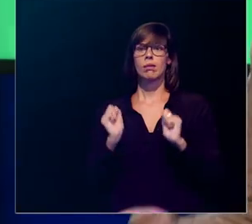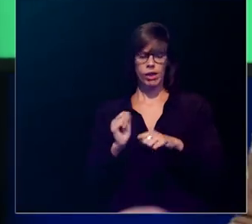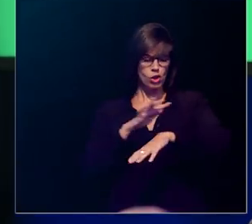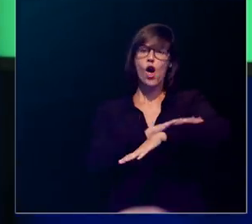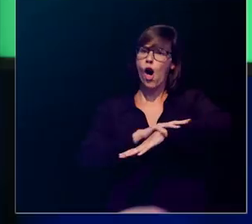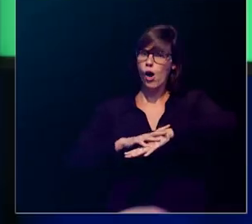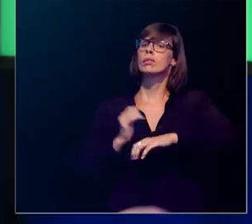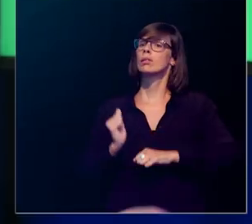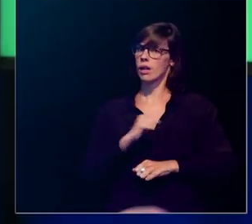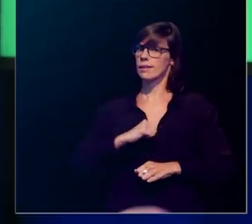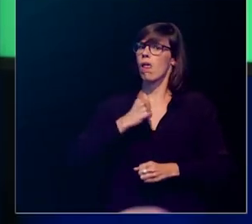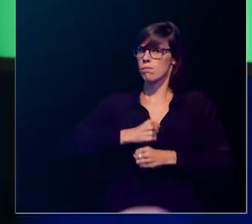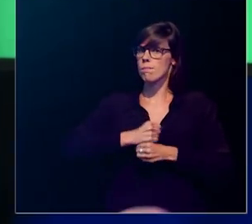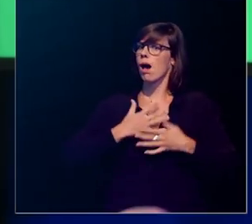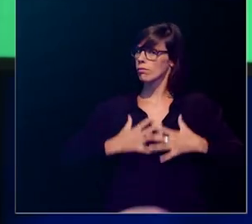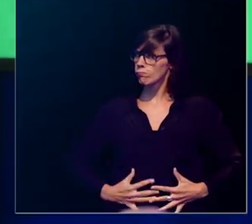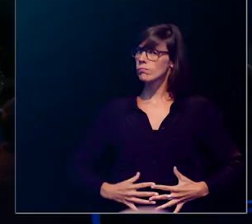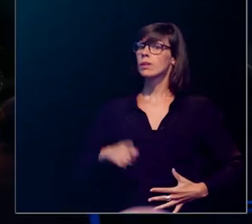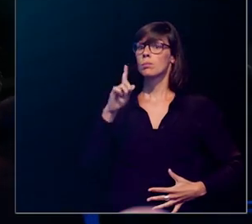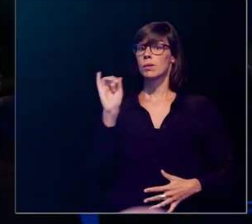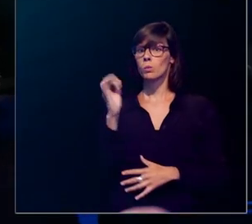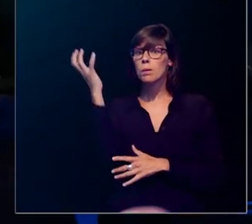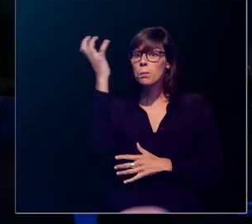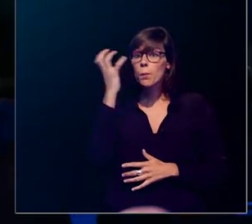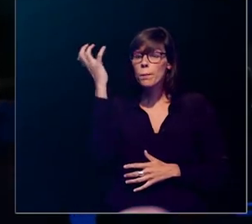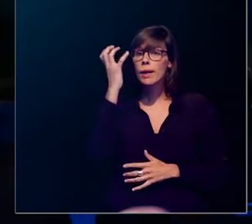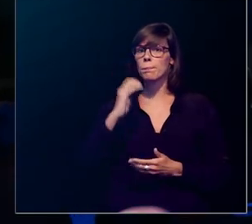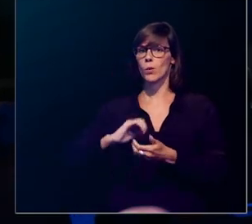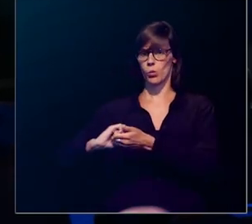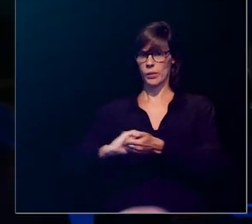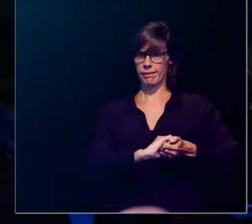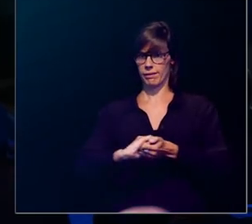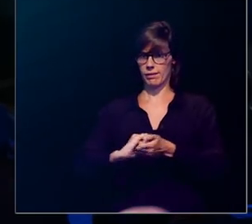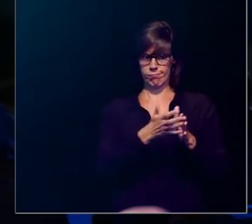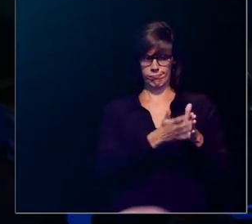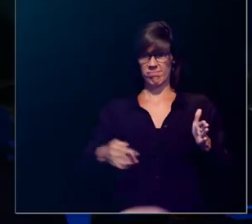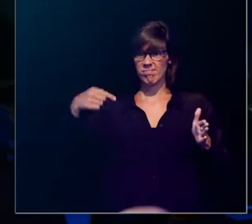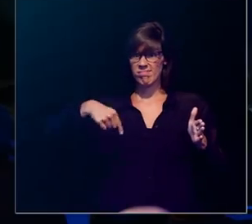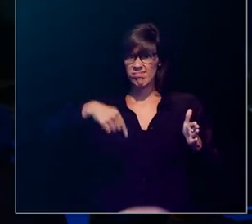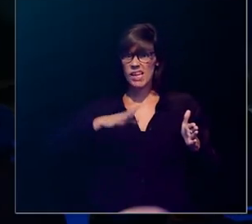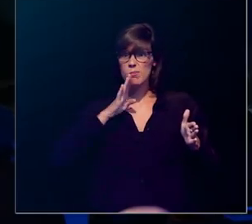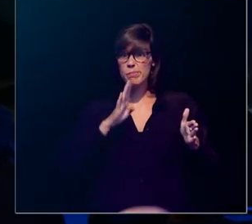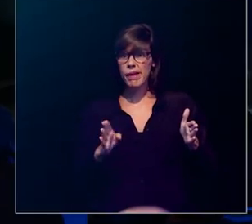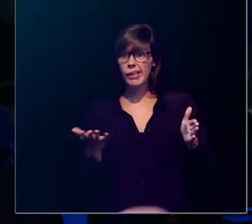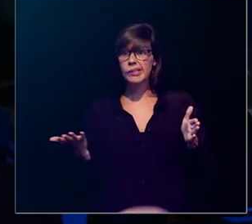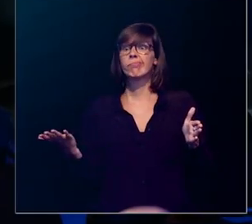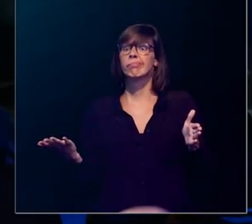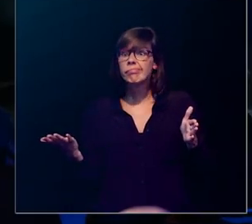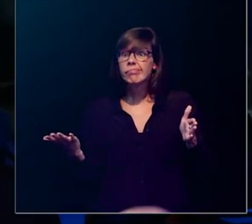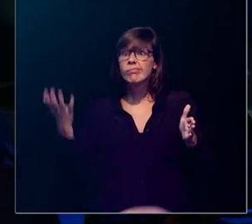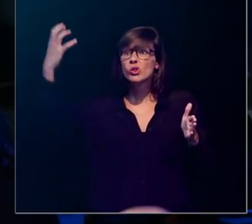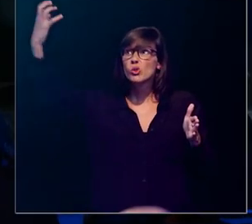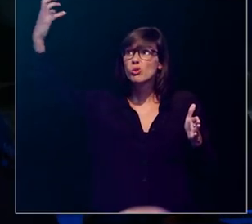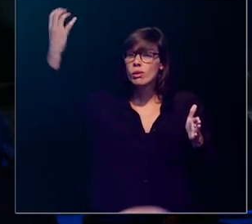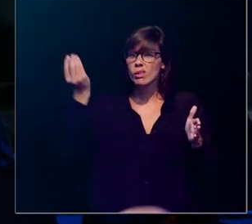In de winter, in België, hoe dikwijls zien we de zon? Hoe dikwijls is er UV die onze